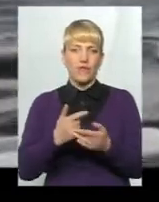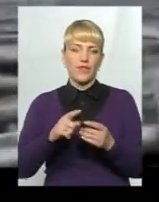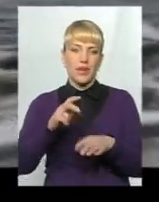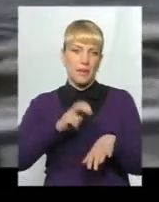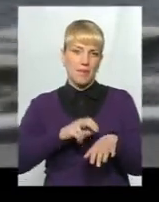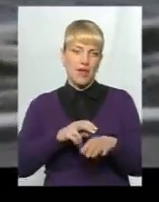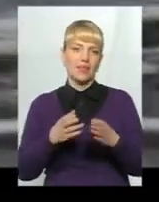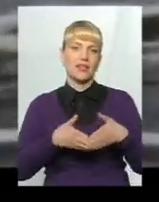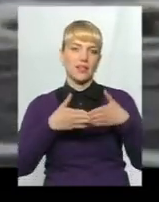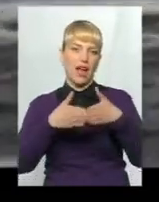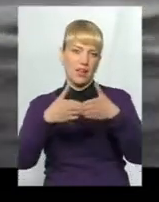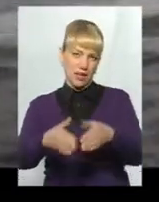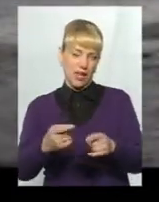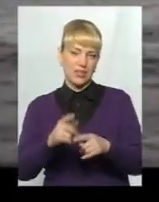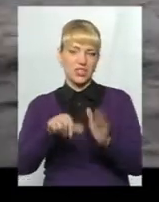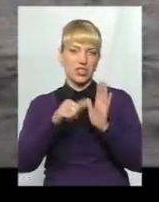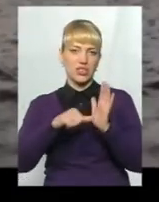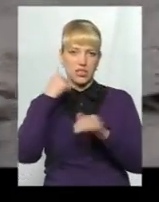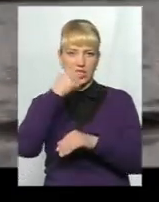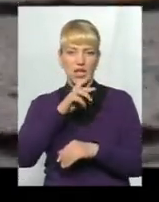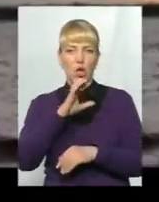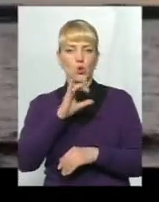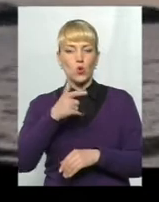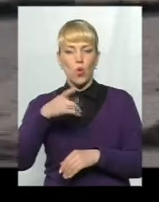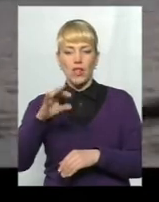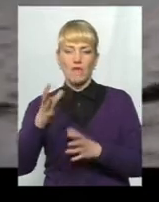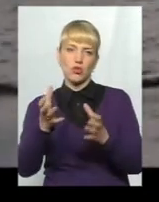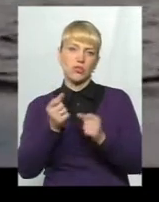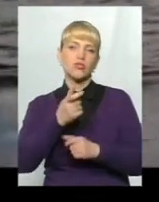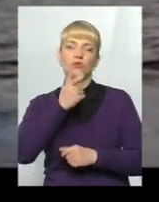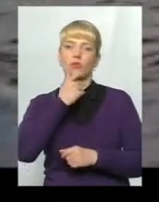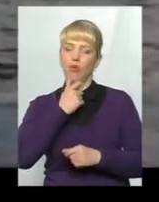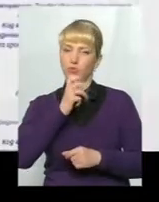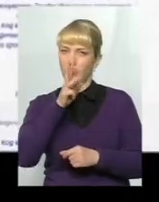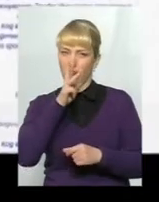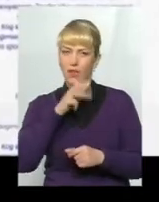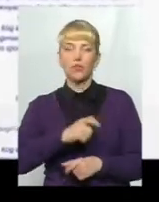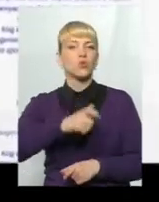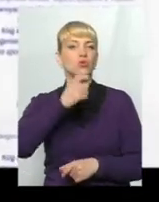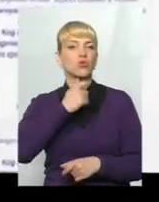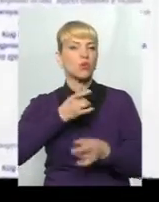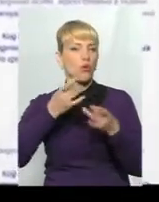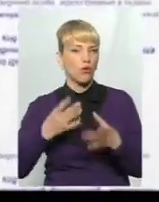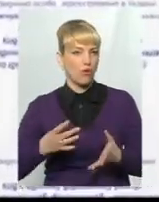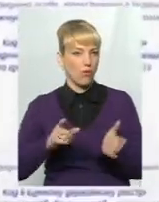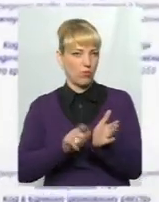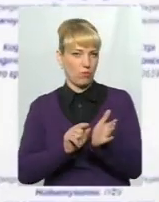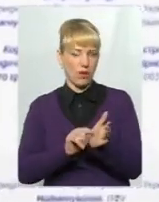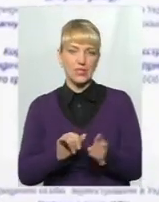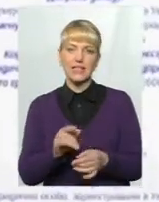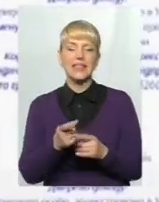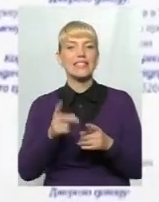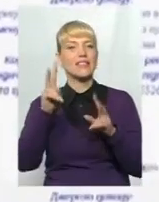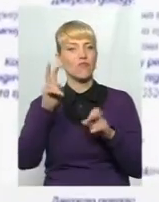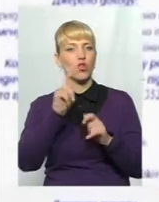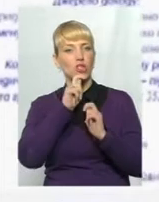на катері. За 16-й рік Яків Цуглевич отримав досить скромну зарплату, ще скромнішу пенсію та геть символічний гонорар.